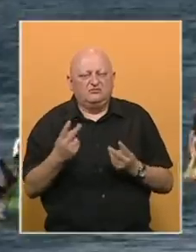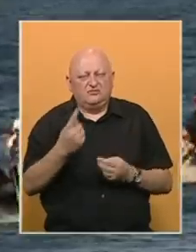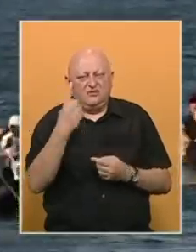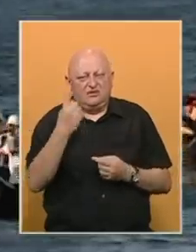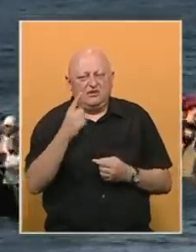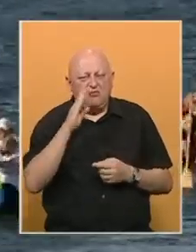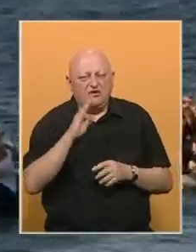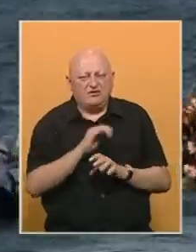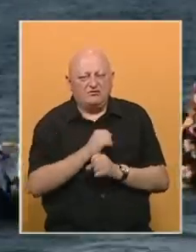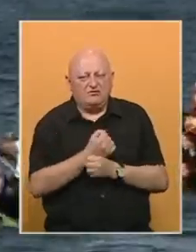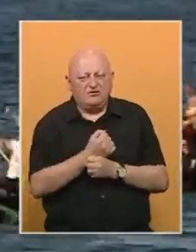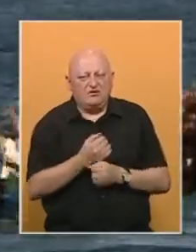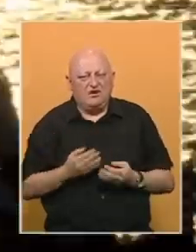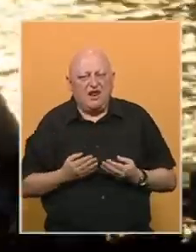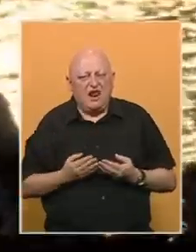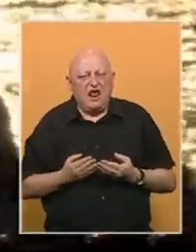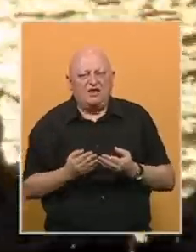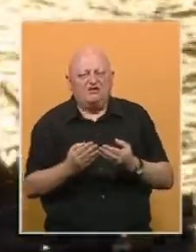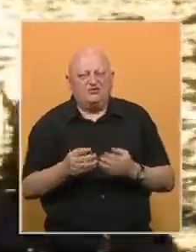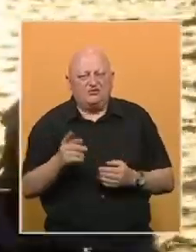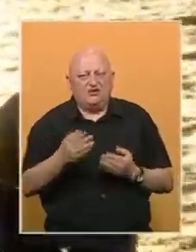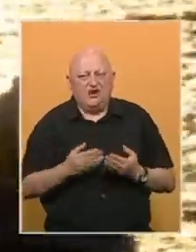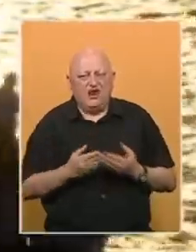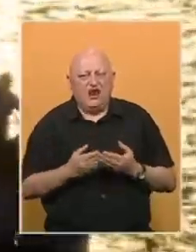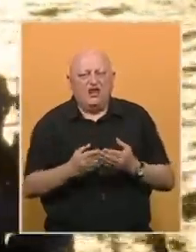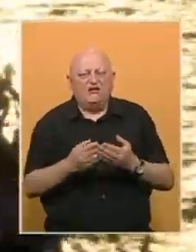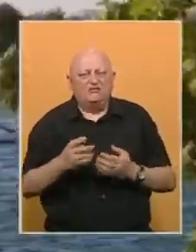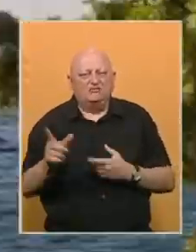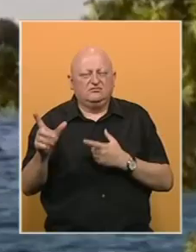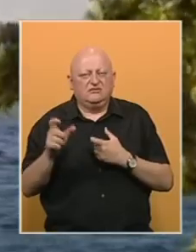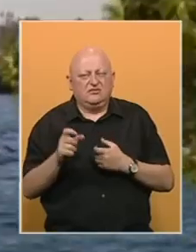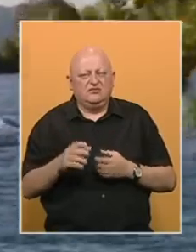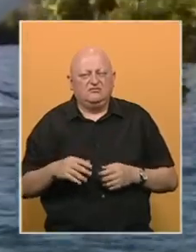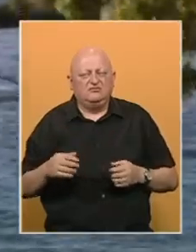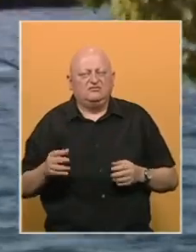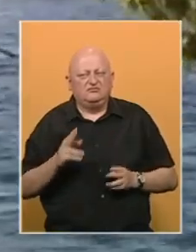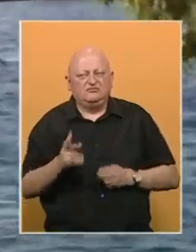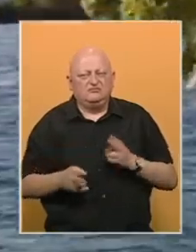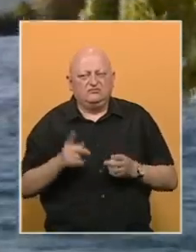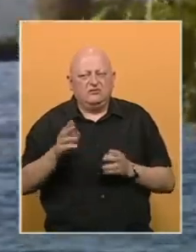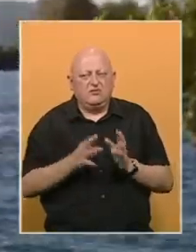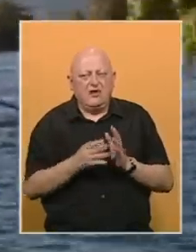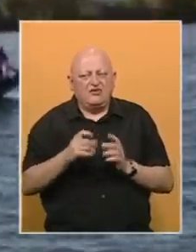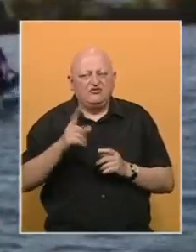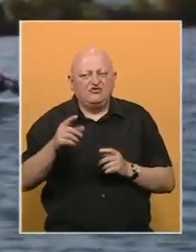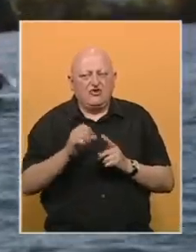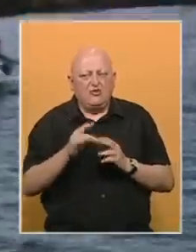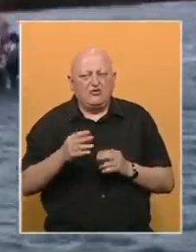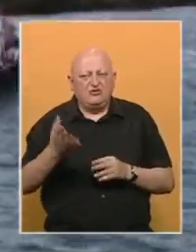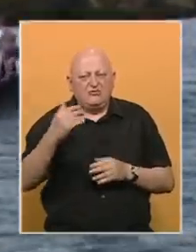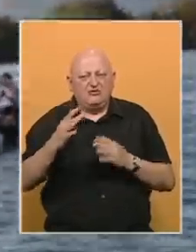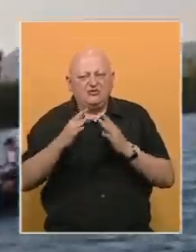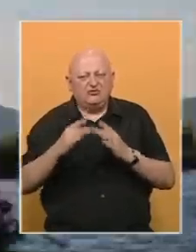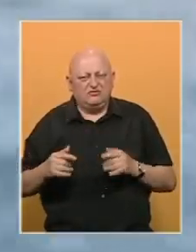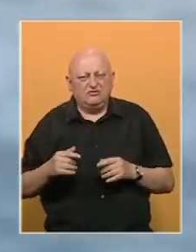jedinim bosansko-hercegovačkim lađarima. Lađarice su prvi put na tradicionalnom maratonu lađa od Metkovića do Ploča veslale protekloga